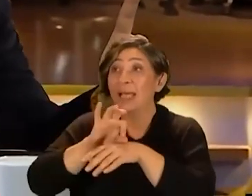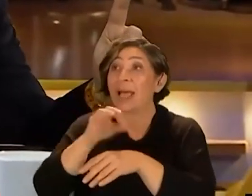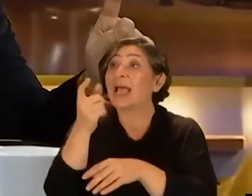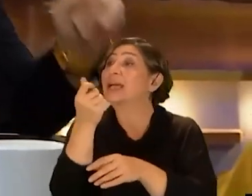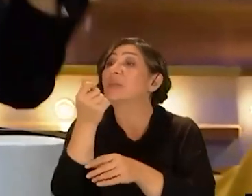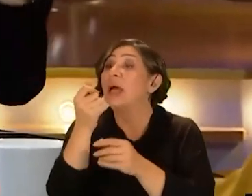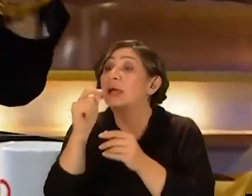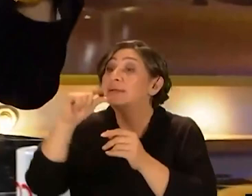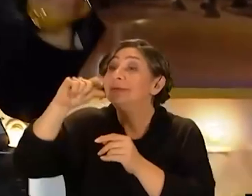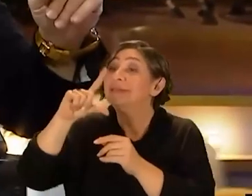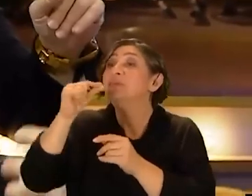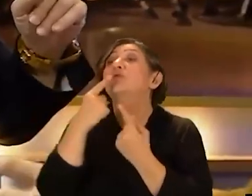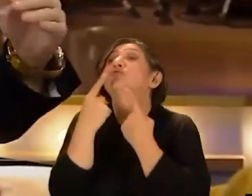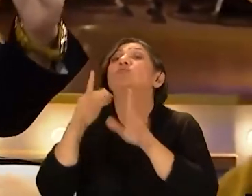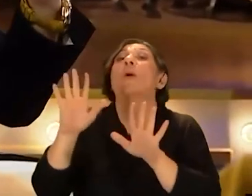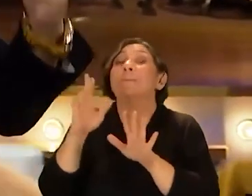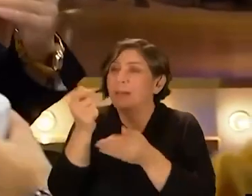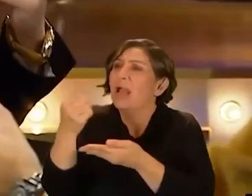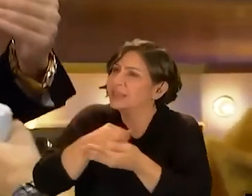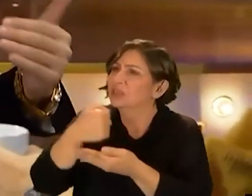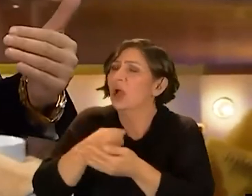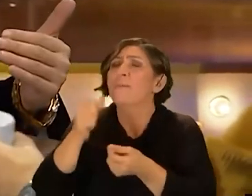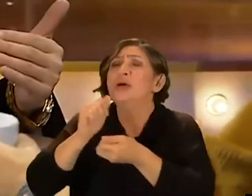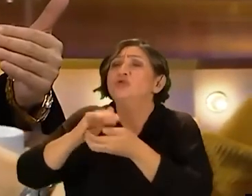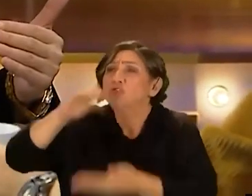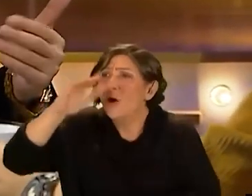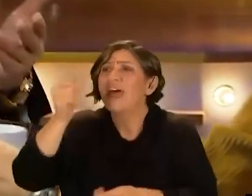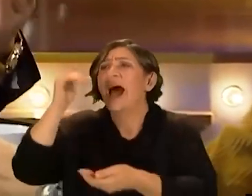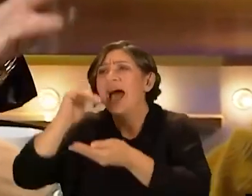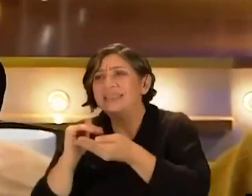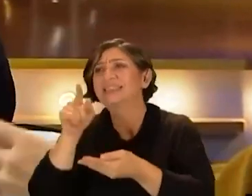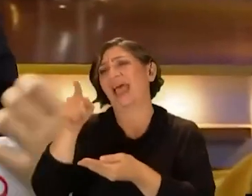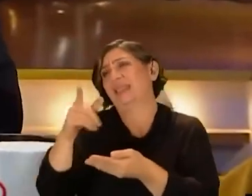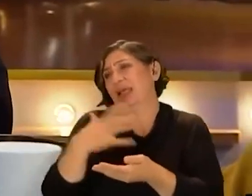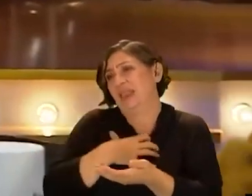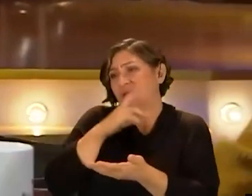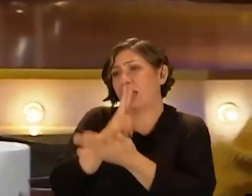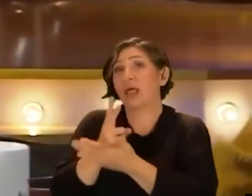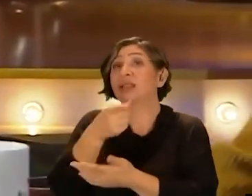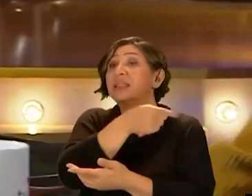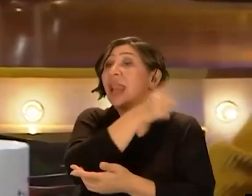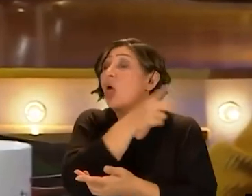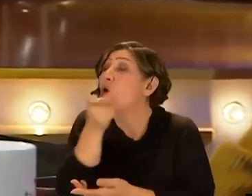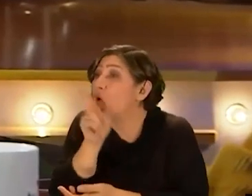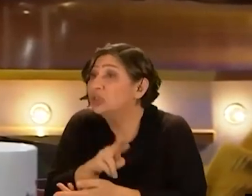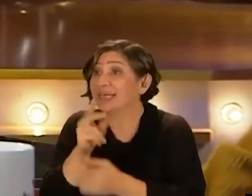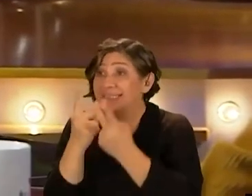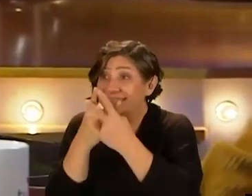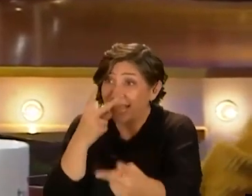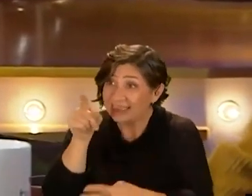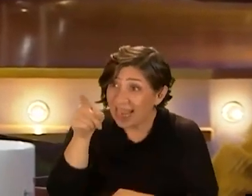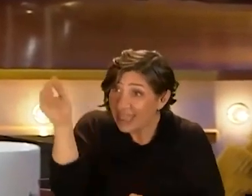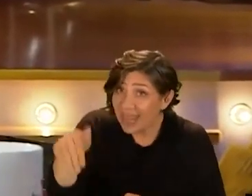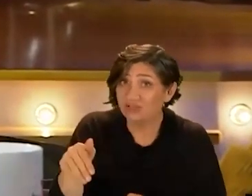dakika miktardan söz etmiyorum zaten kazanacaksın bunun az ya da çok olması senin elinde çünkü diğerleri ölecek sıra